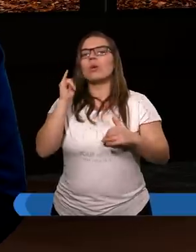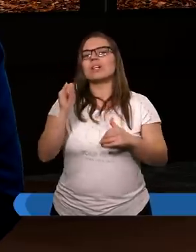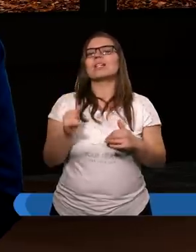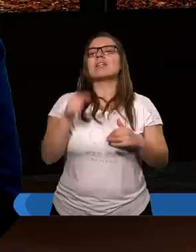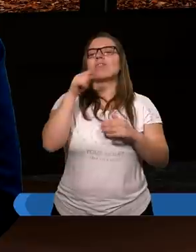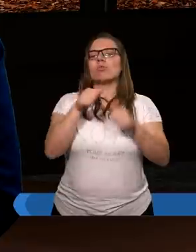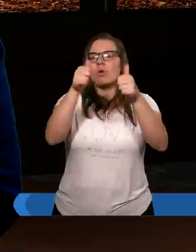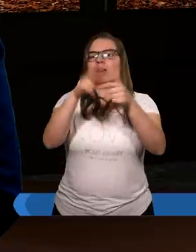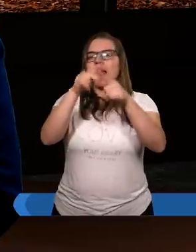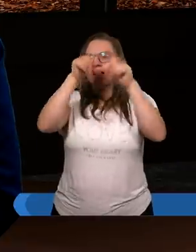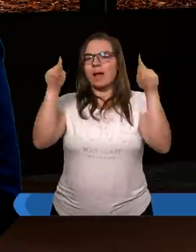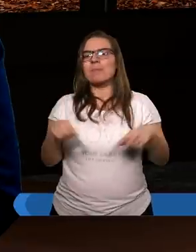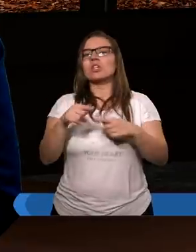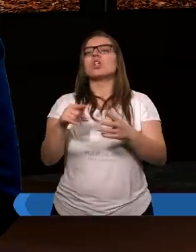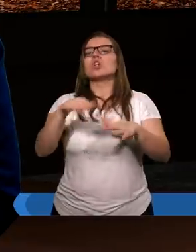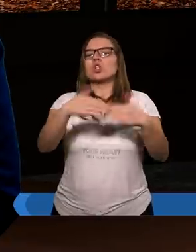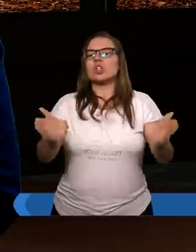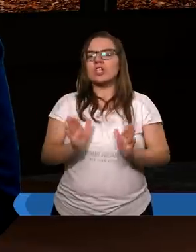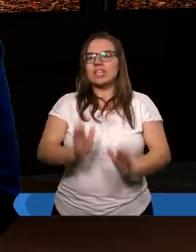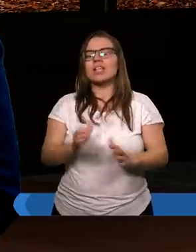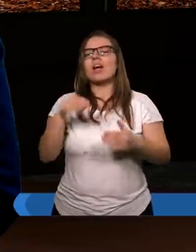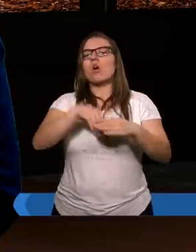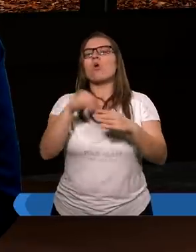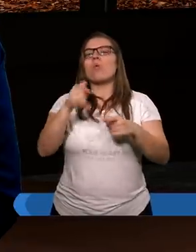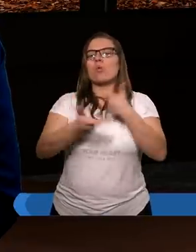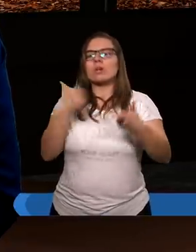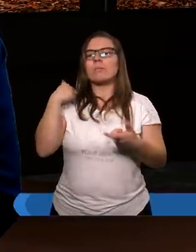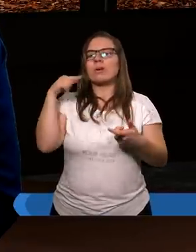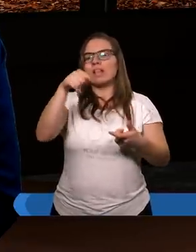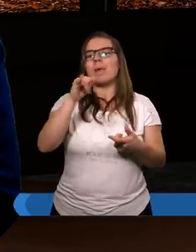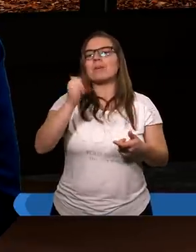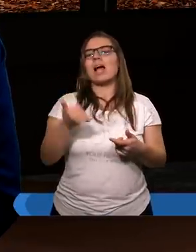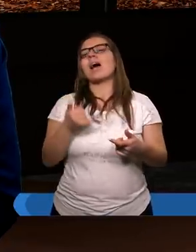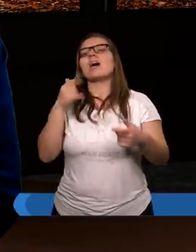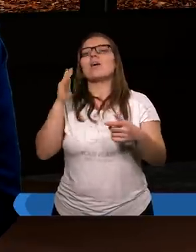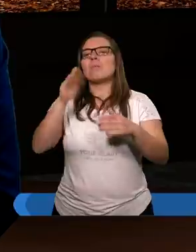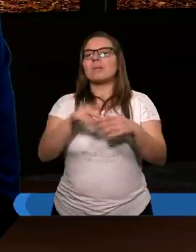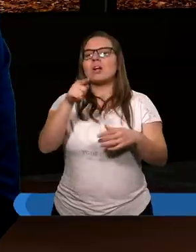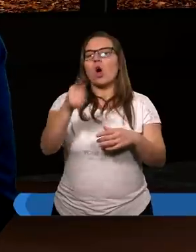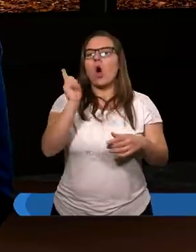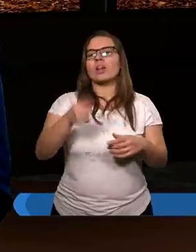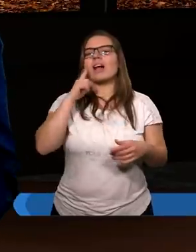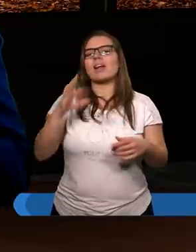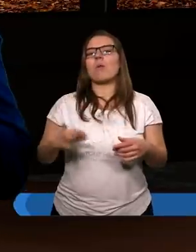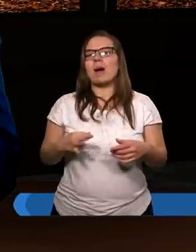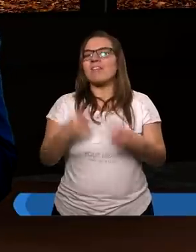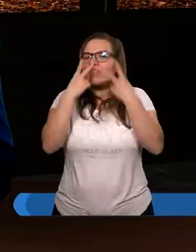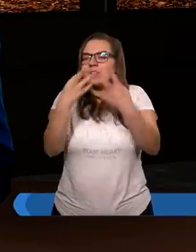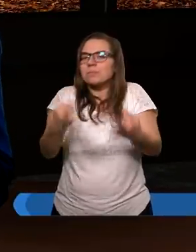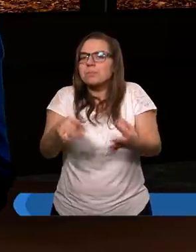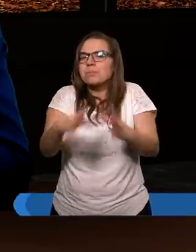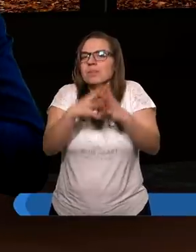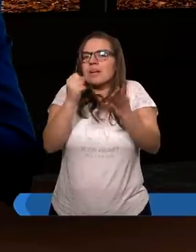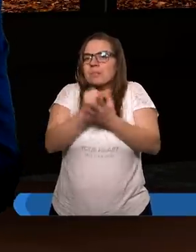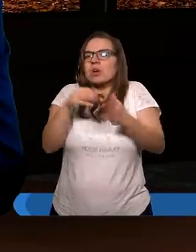i włożyłem one tablice do skrzyni, którą był, uczynił i były tam, jako mi rozkazał Pan. Czyli widzimy, że dziesięć